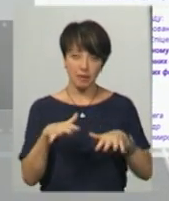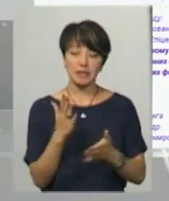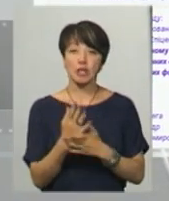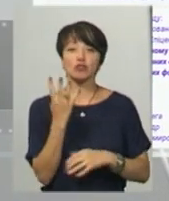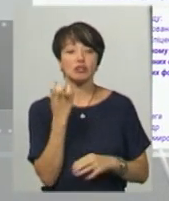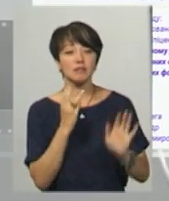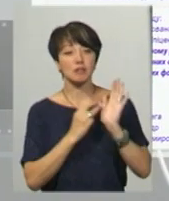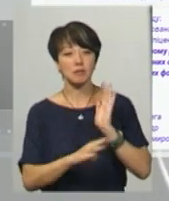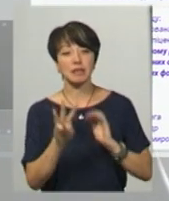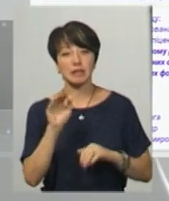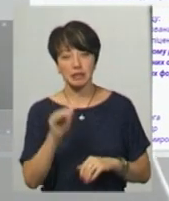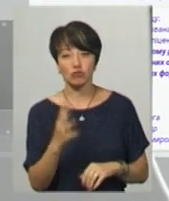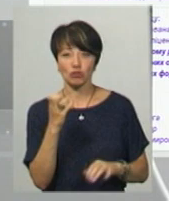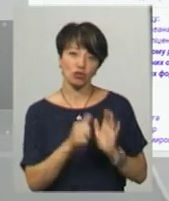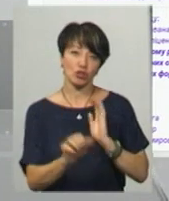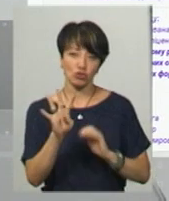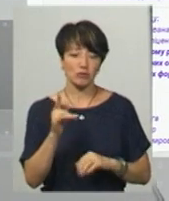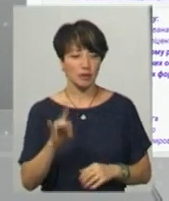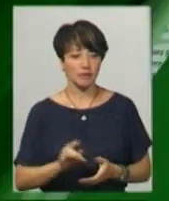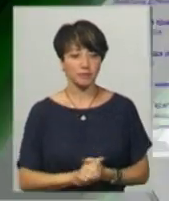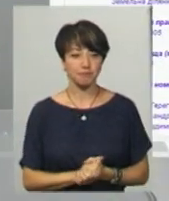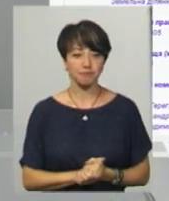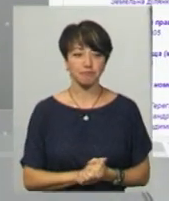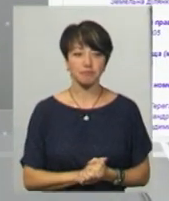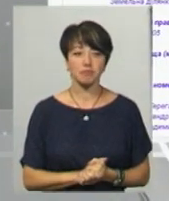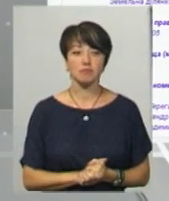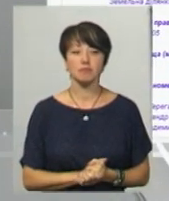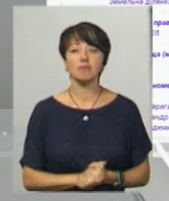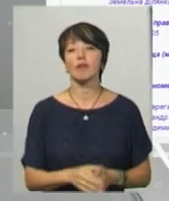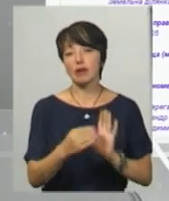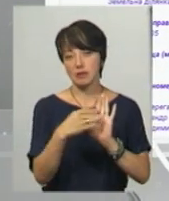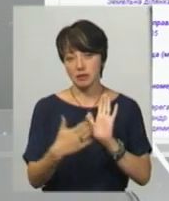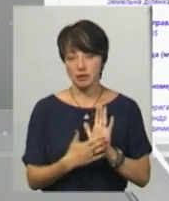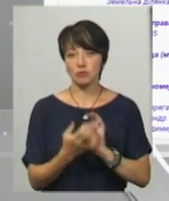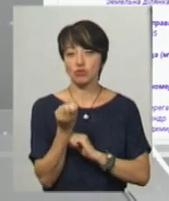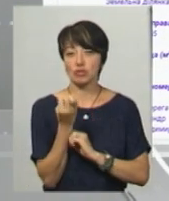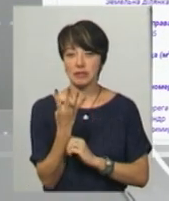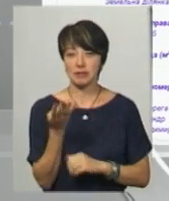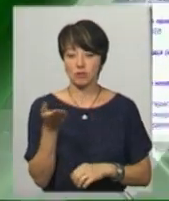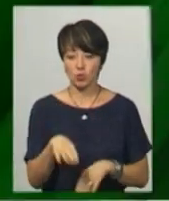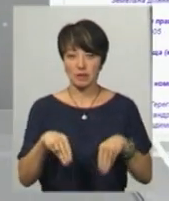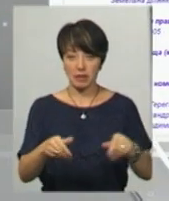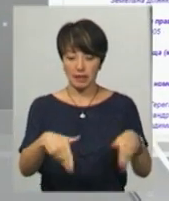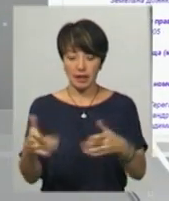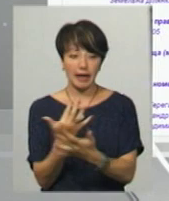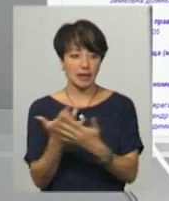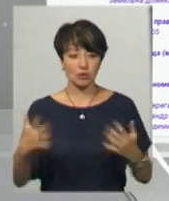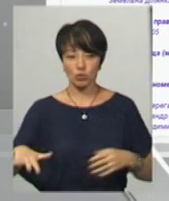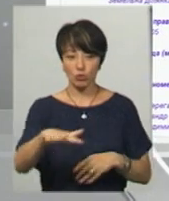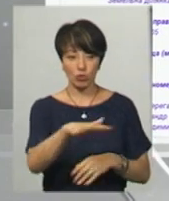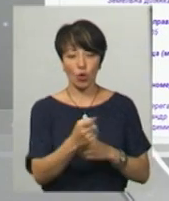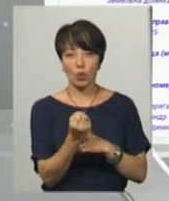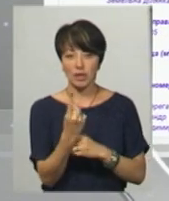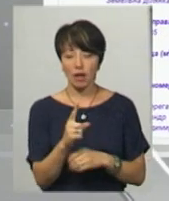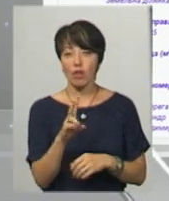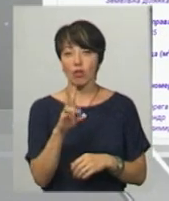483 тисячі 464 гривні. Олександр Герега декларує 14 земельних ділянок різної площі. 11 з